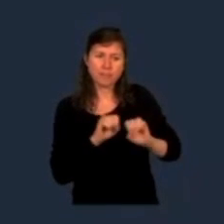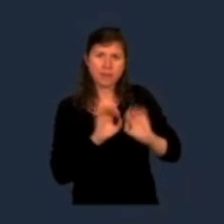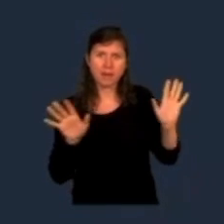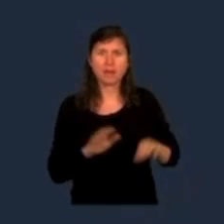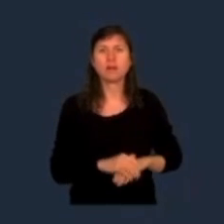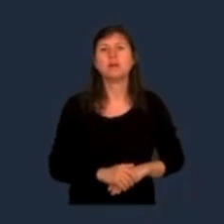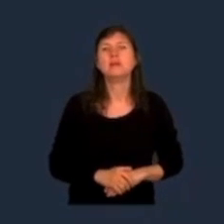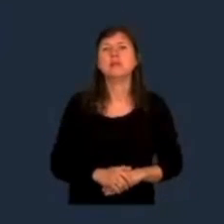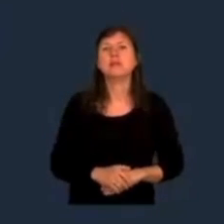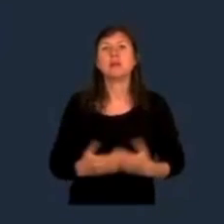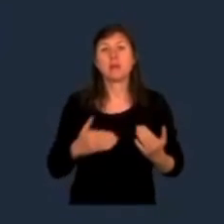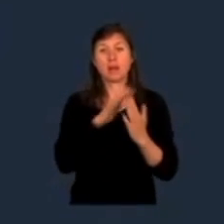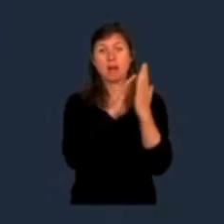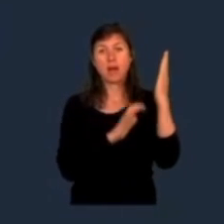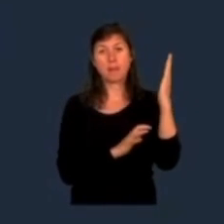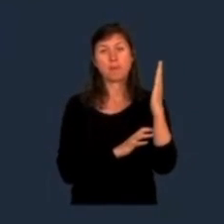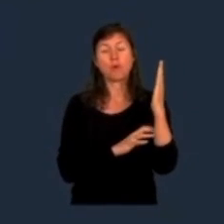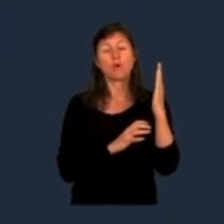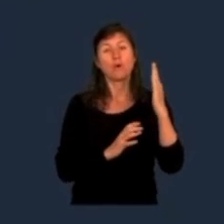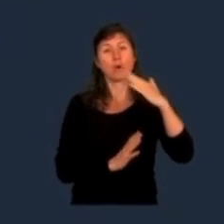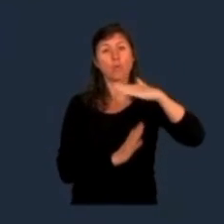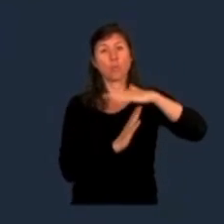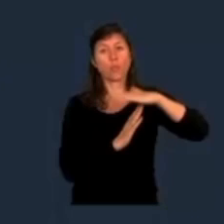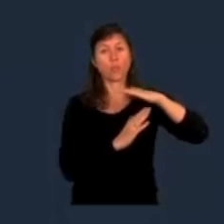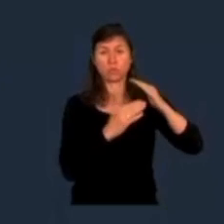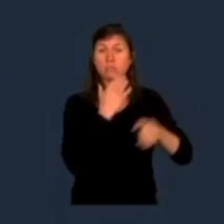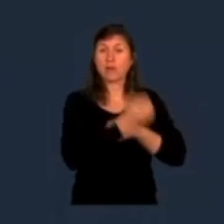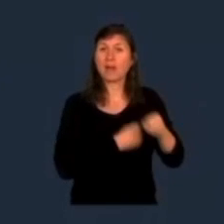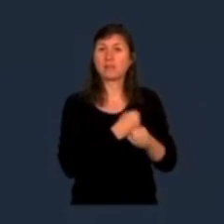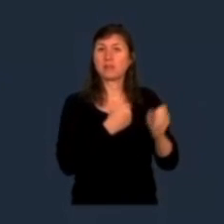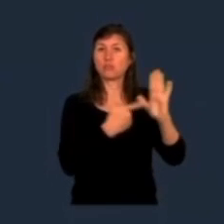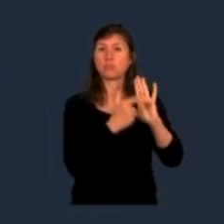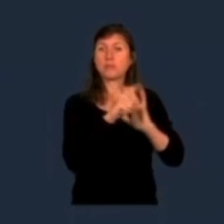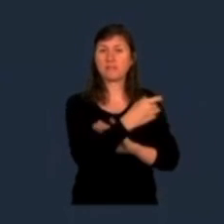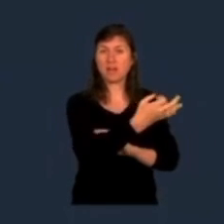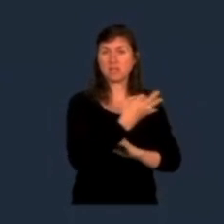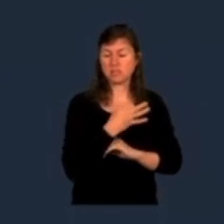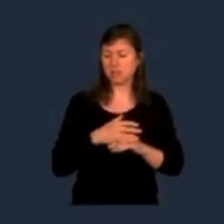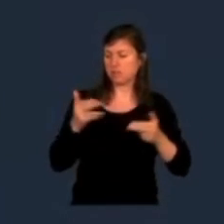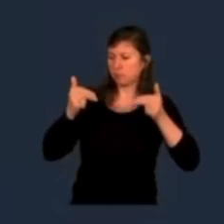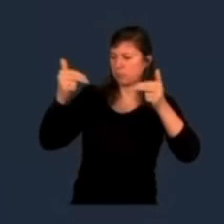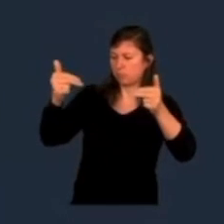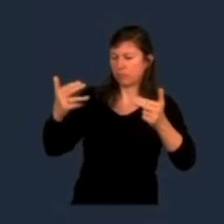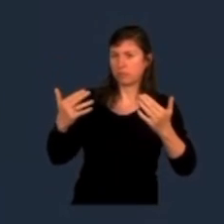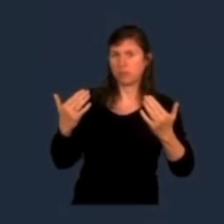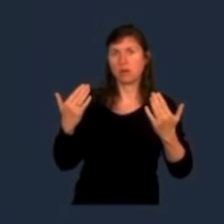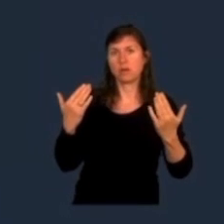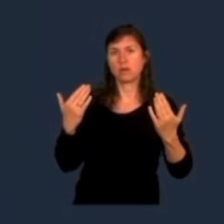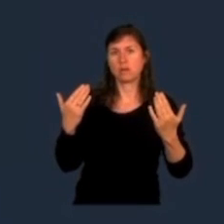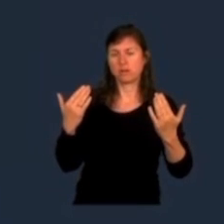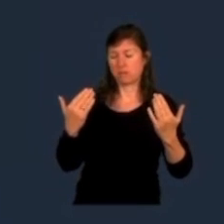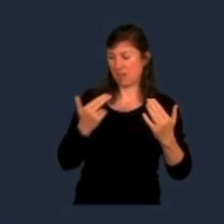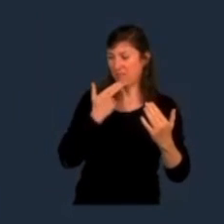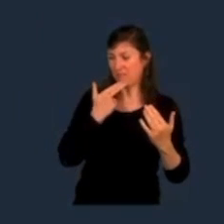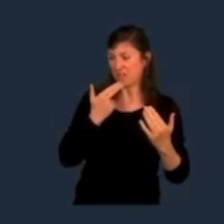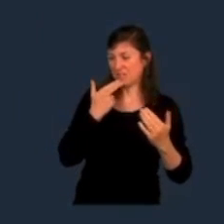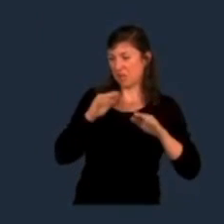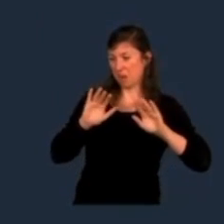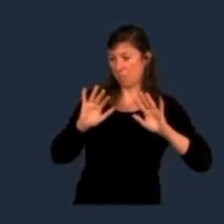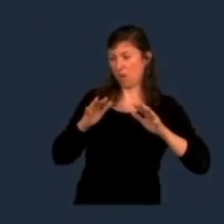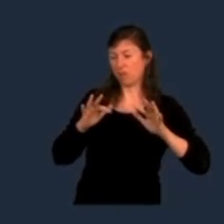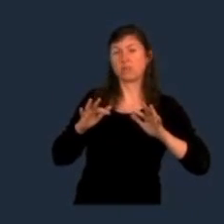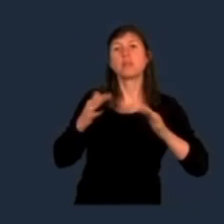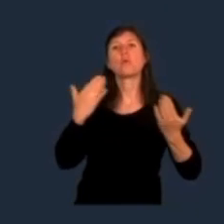Notamment un rapport de la Cour des comptes en 2020, qui dénonce, je cite, « une efficacité moindre pour des coûts importants Ou plus